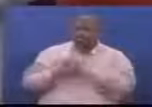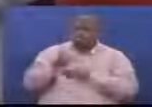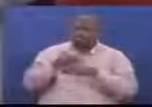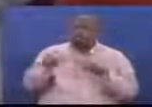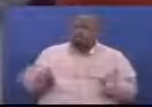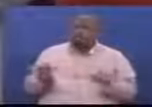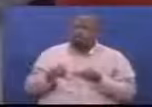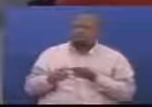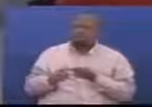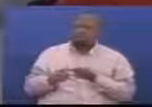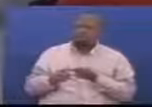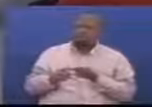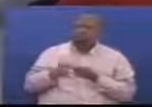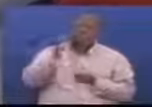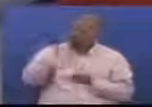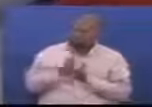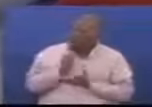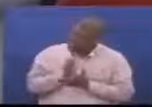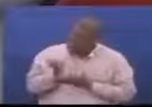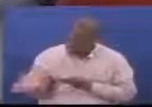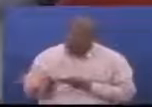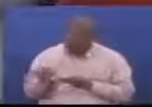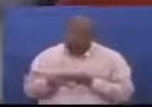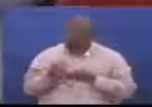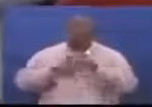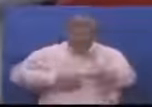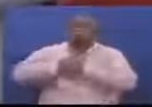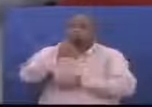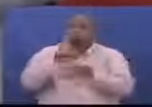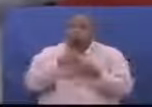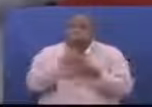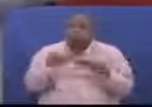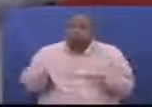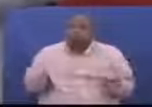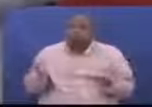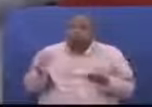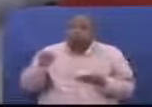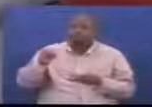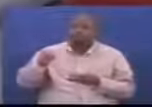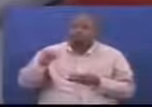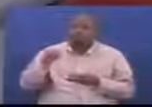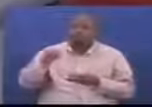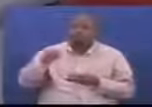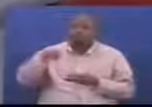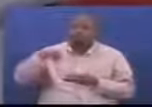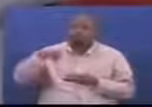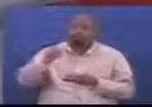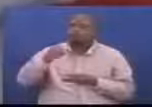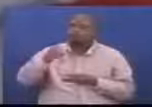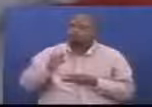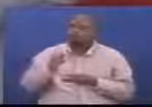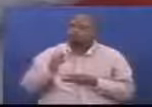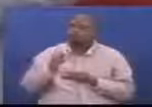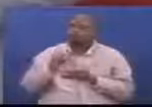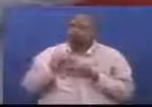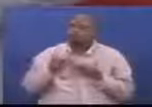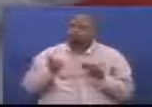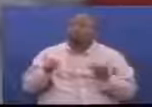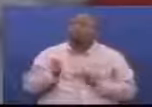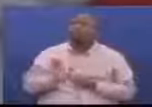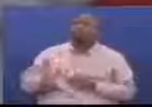right ya truth Viongozi hawana monopoly right ya wawo wako sahihi kila siku